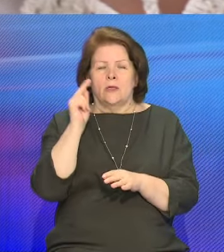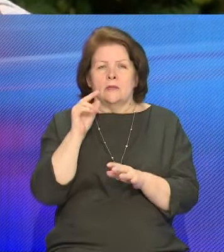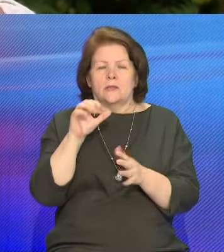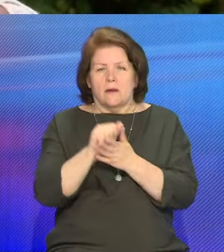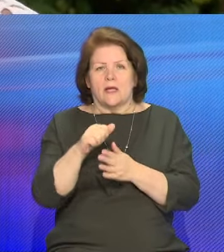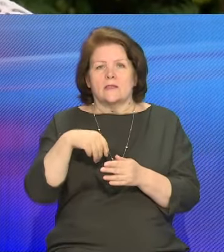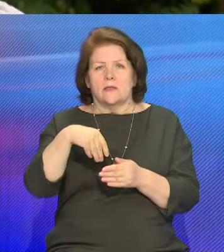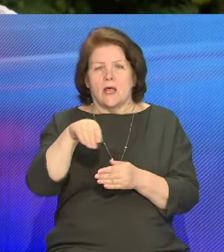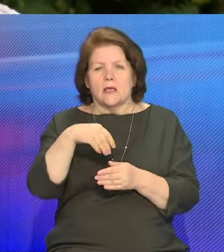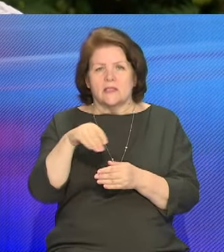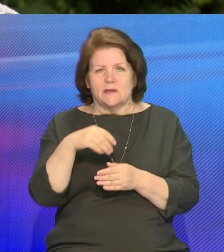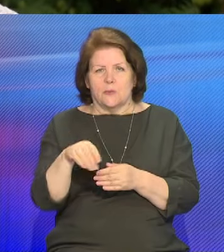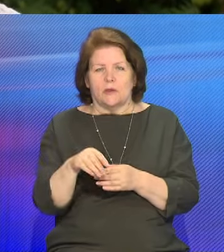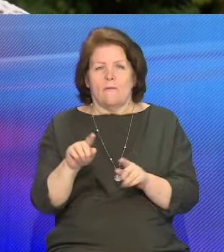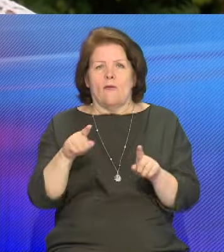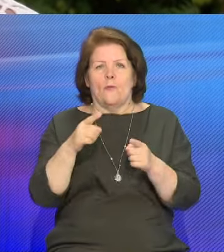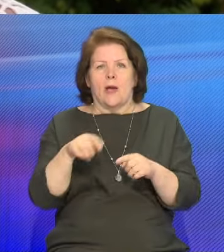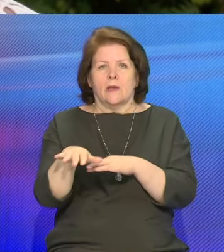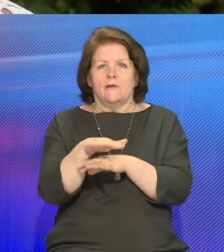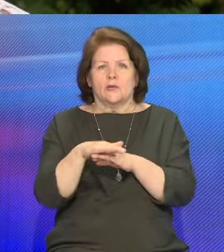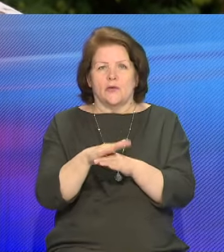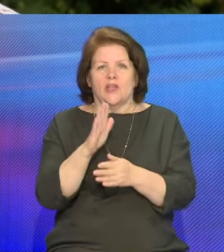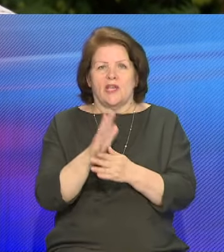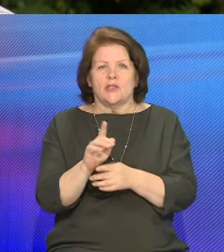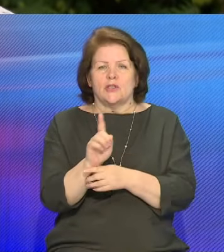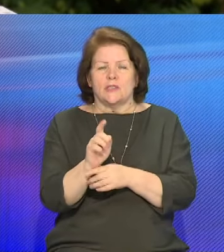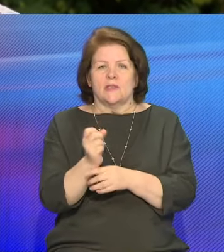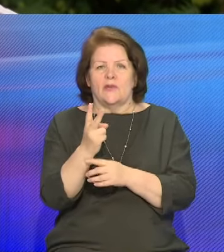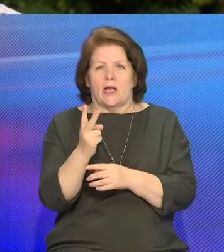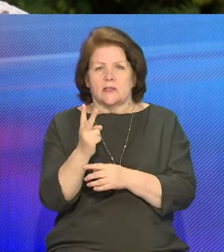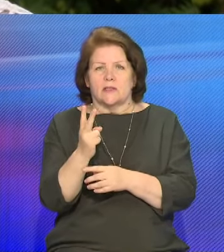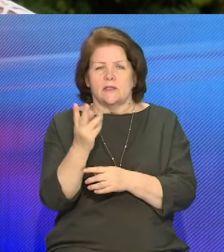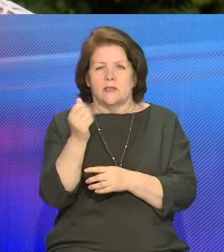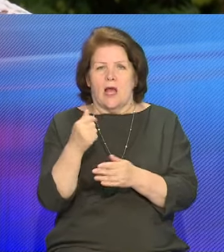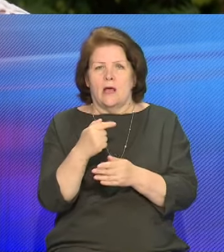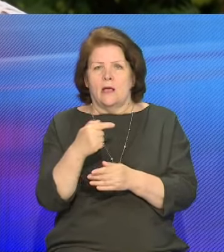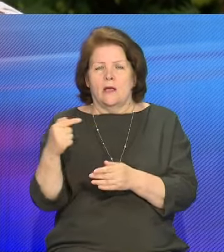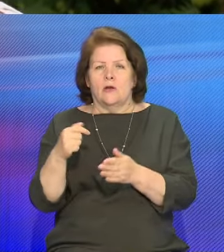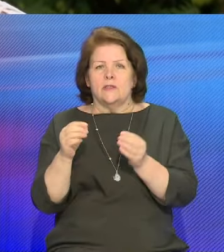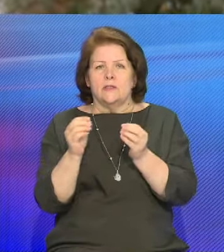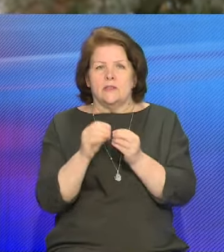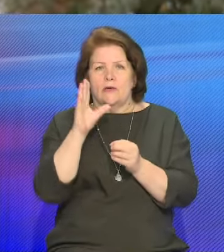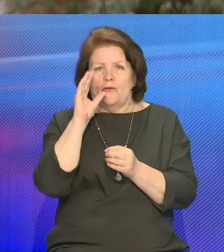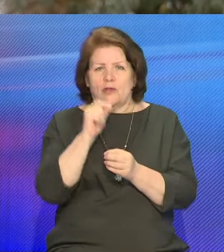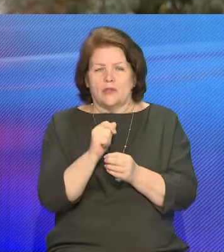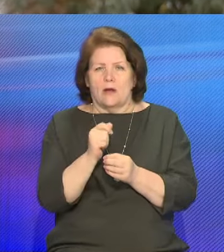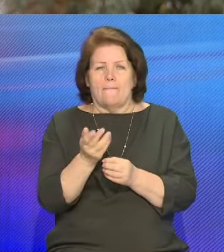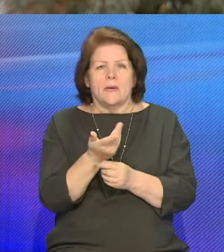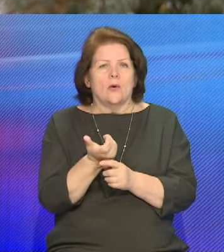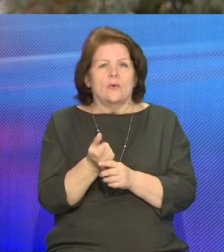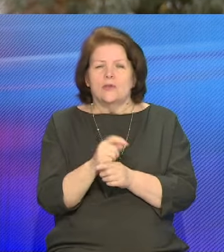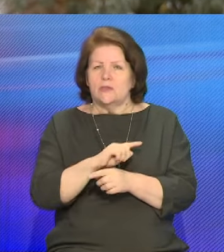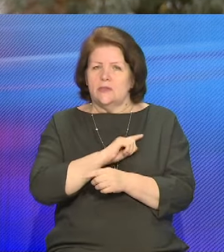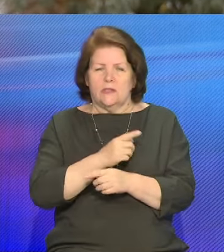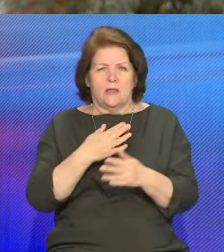парковой зоне, в зоне отдыха, есть определенные часы с 12 часов дня до 10 часов вечера. Мы очень сильно рады.